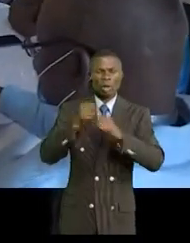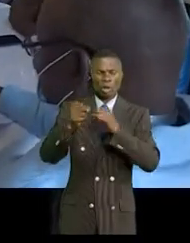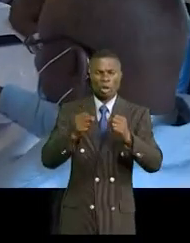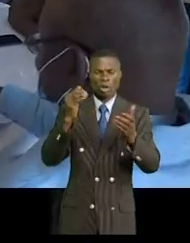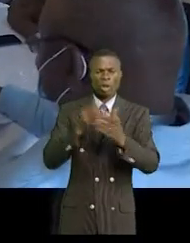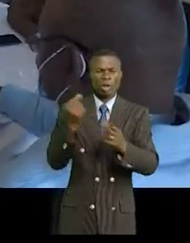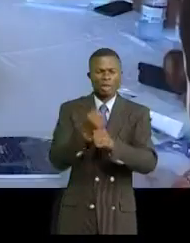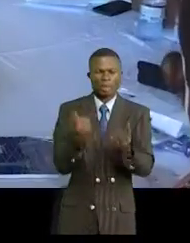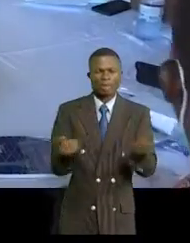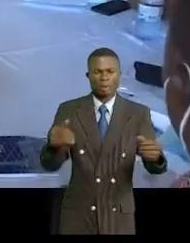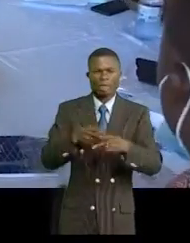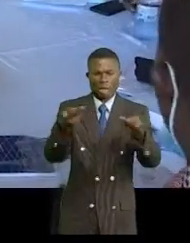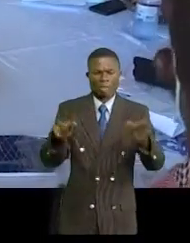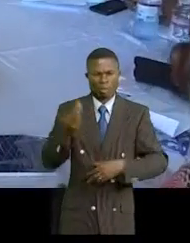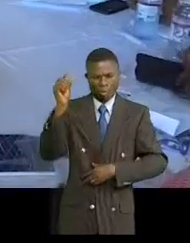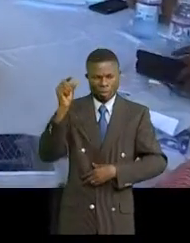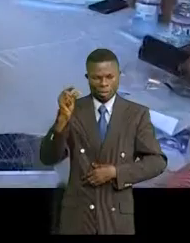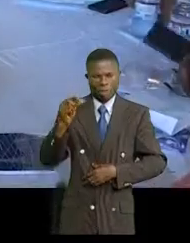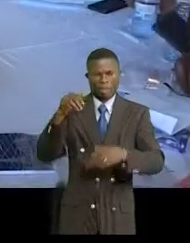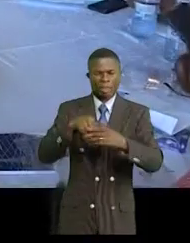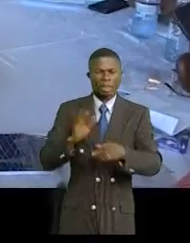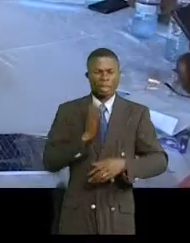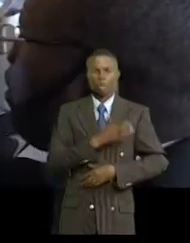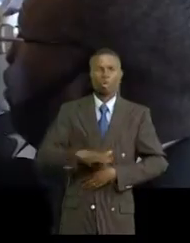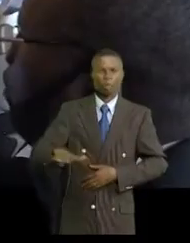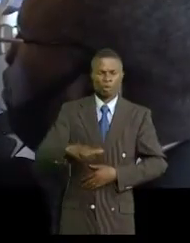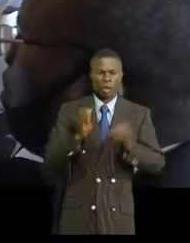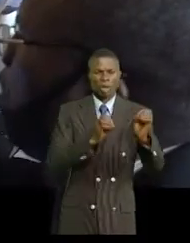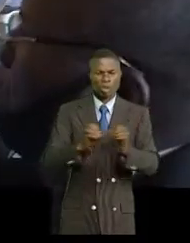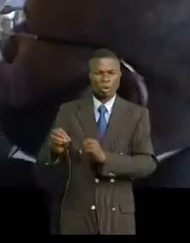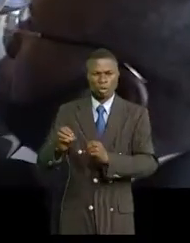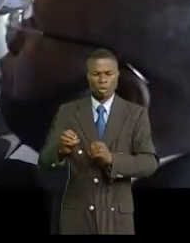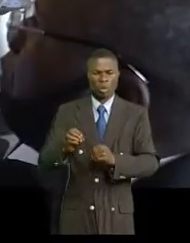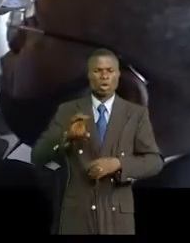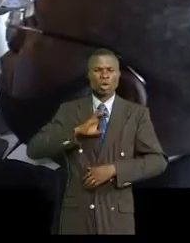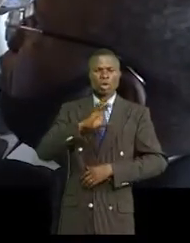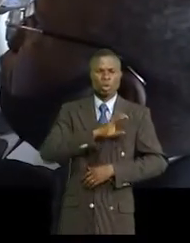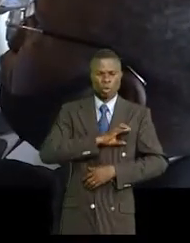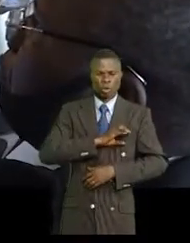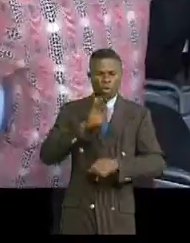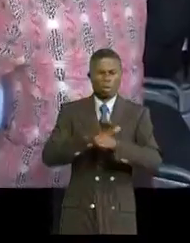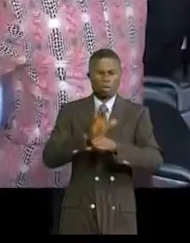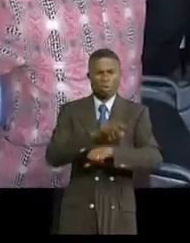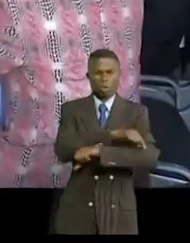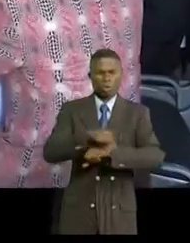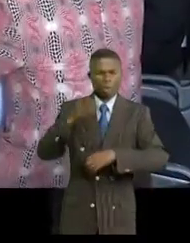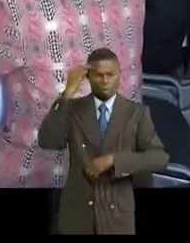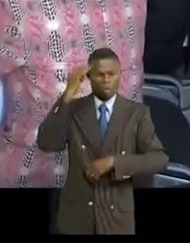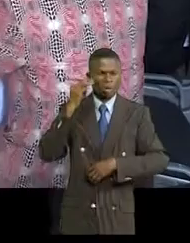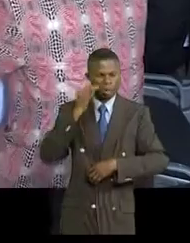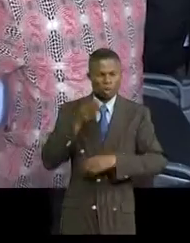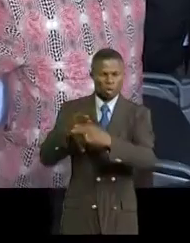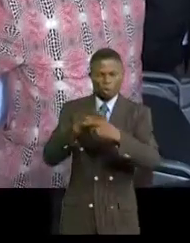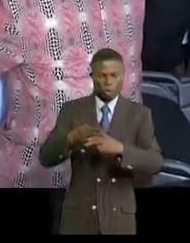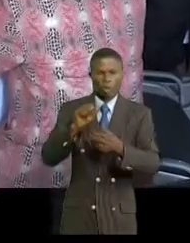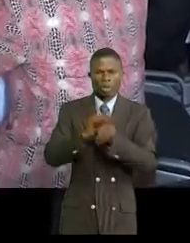le travail des enfants dans le mine artisanale en RDC organisée par la commission interministérielle des suivis de la